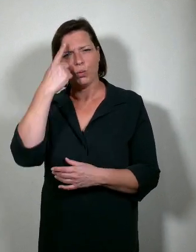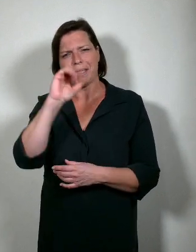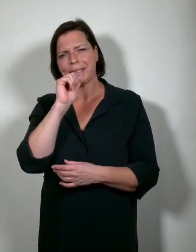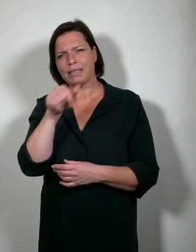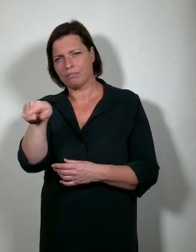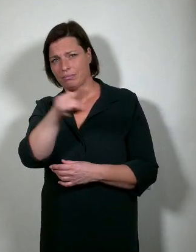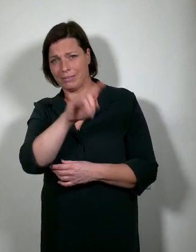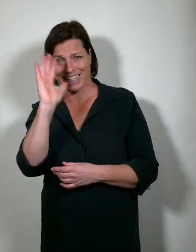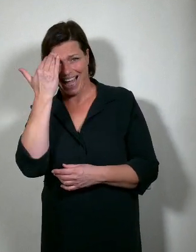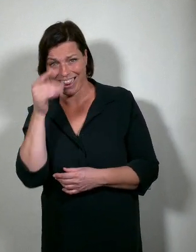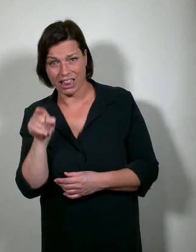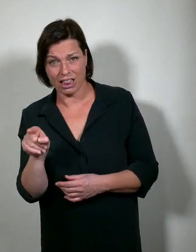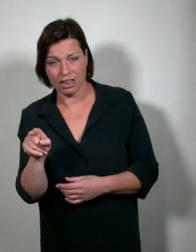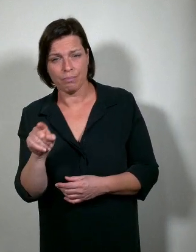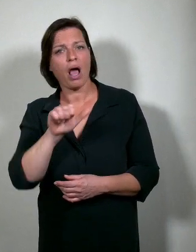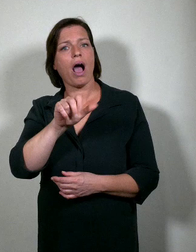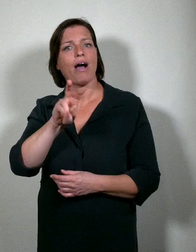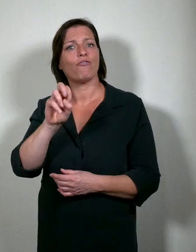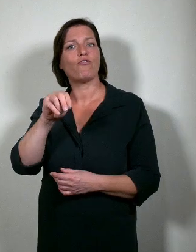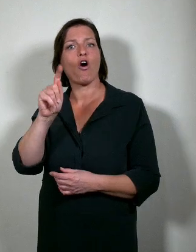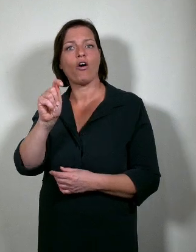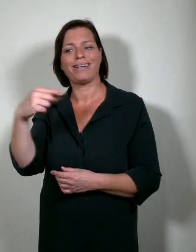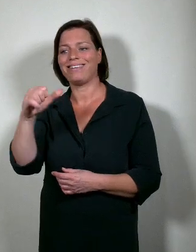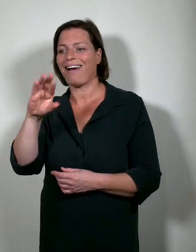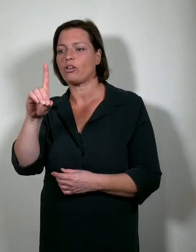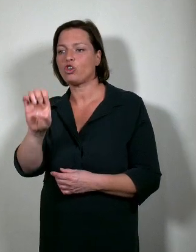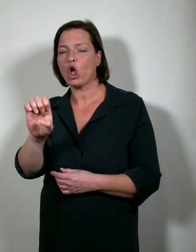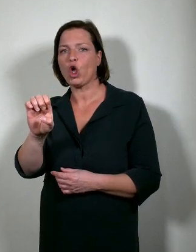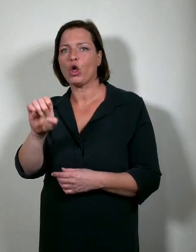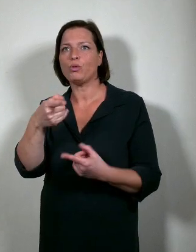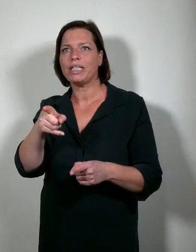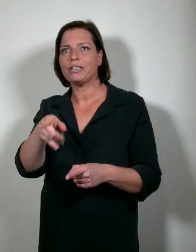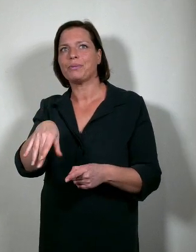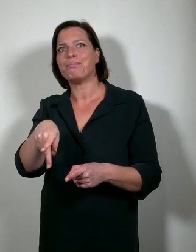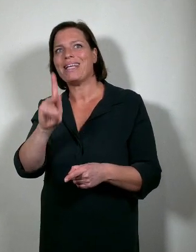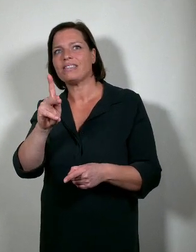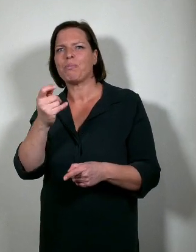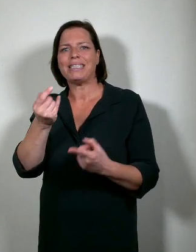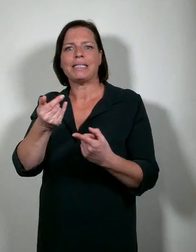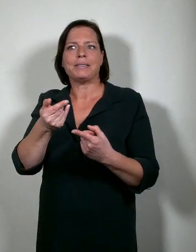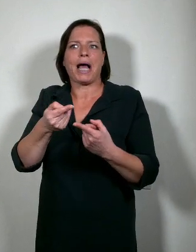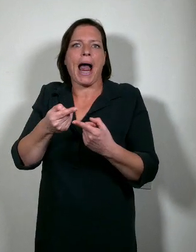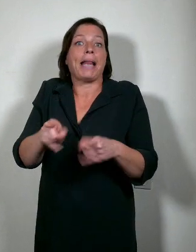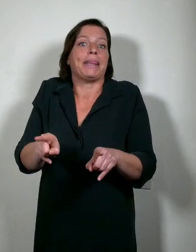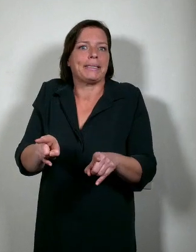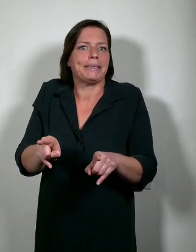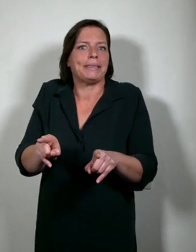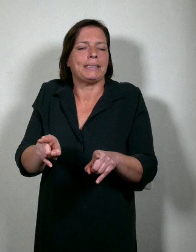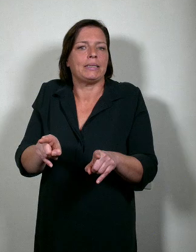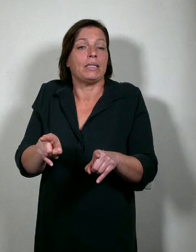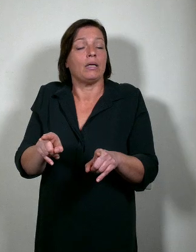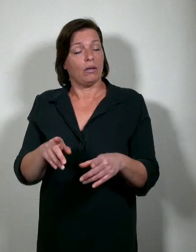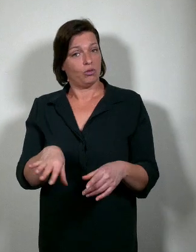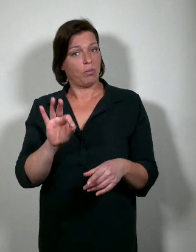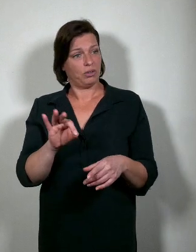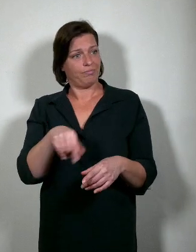ermee vertrouwd bent, maar avant-garde muziek is doorgaans wat apart. Het is muziek waarvan men wel eens